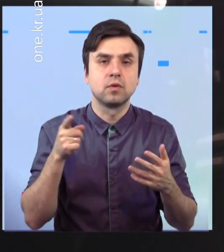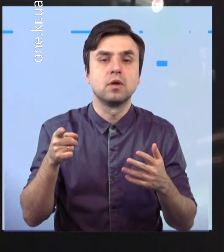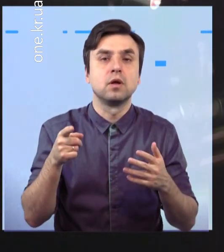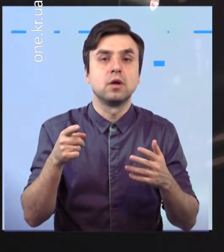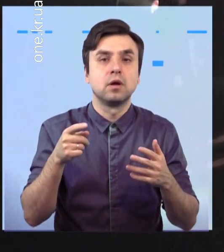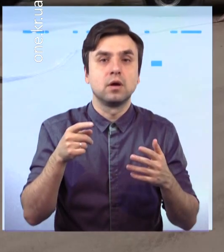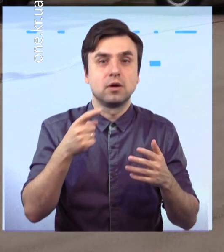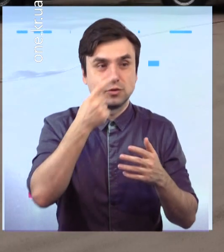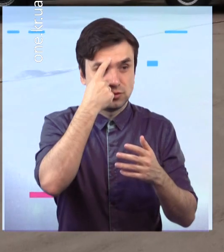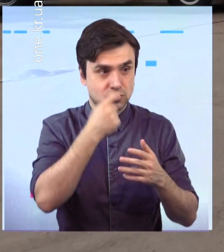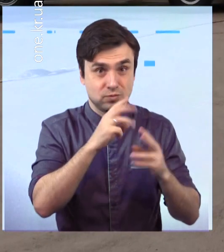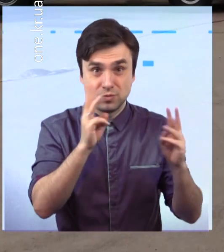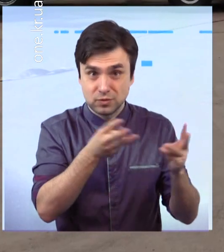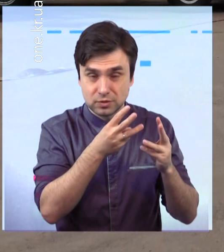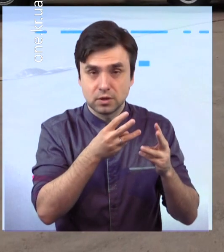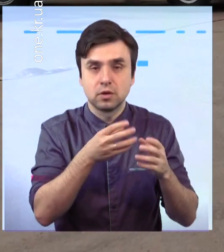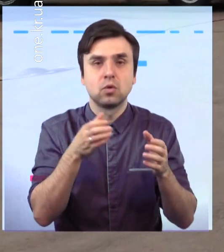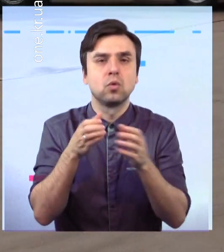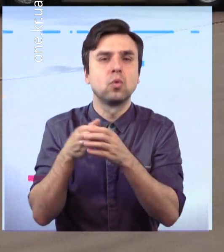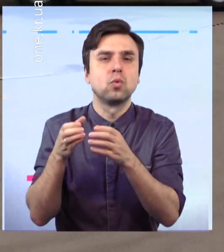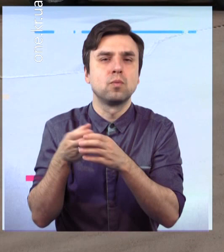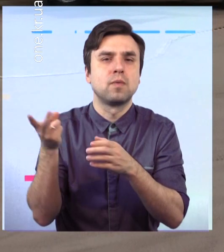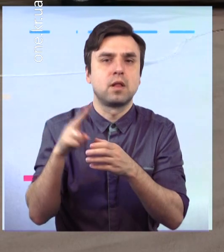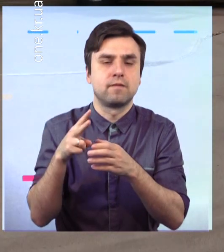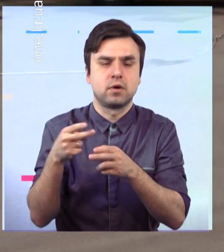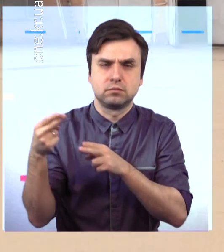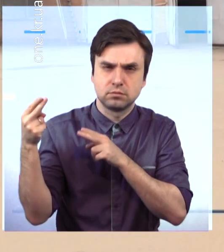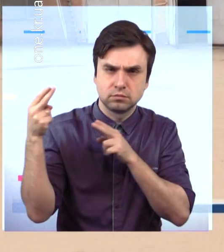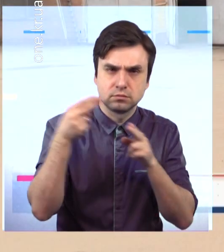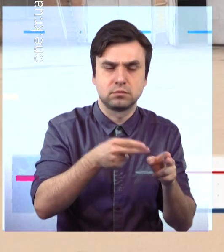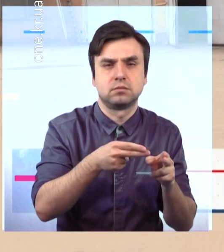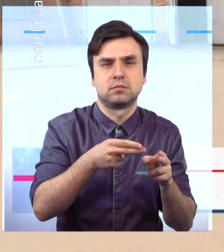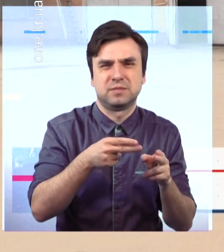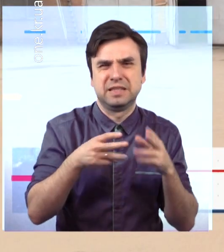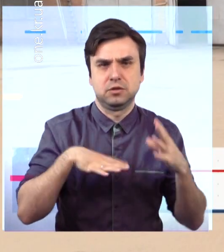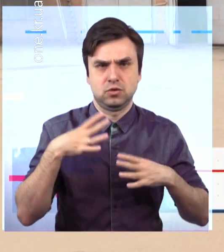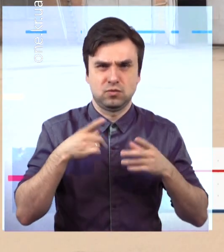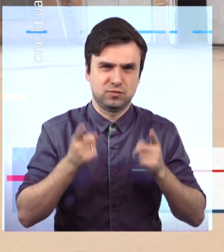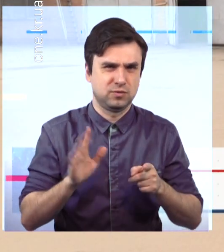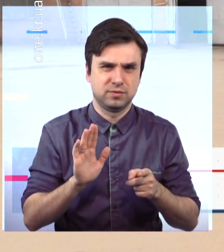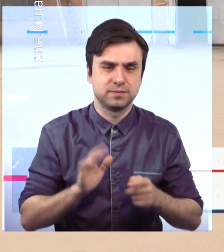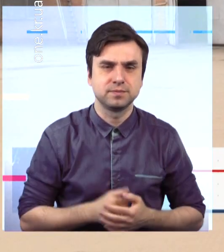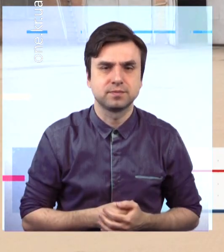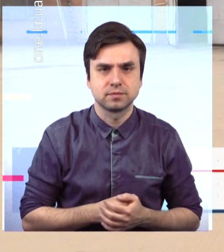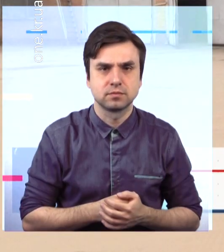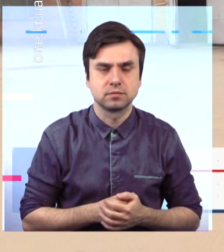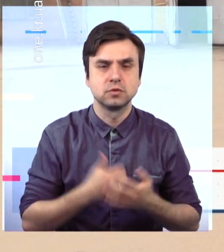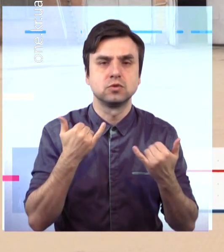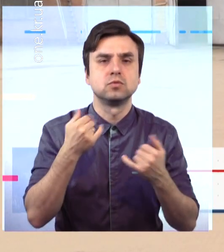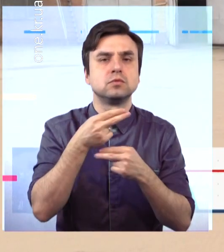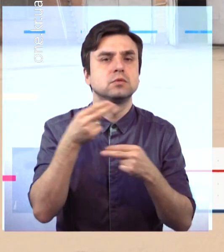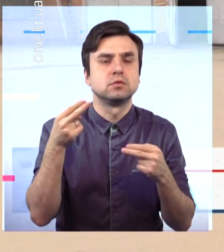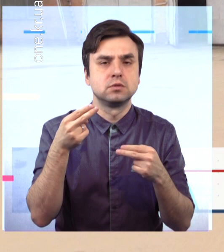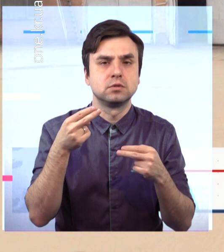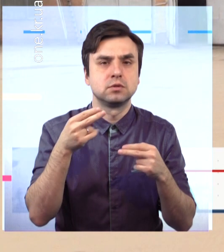дві рятувальні машини – 26 та 14 частин. Тема заняття сьогодні – це гасіння пожежі на транспорті.